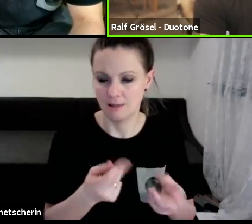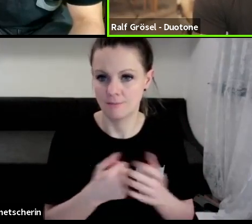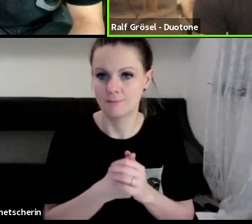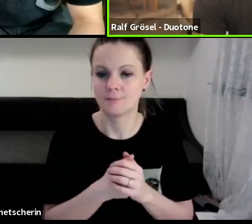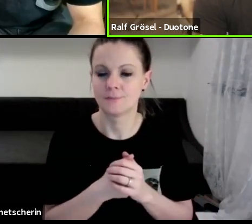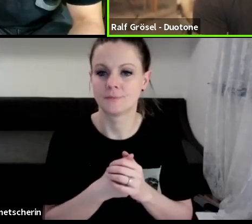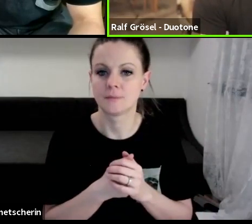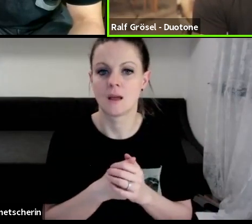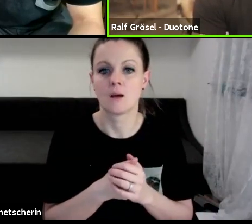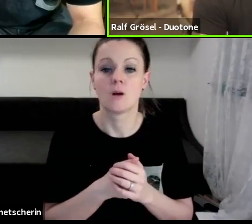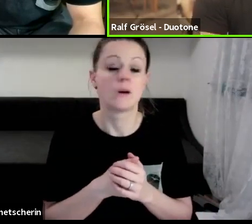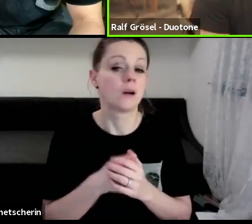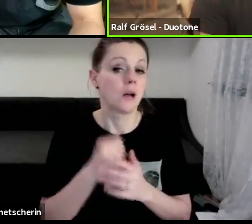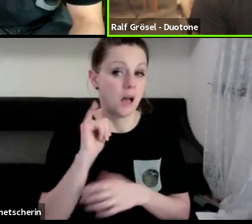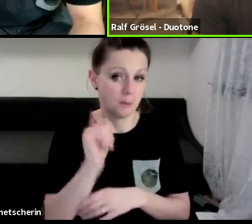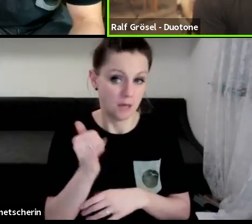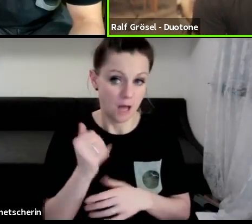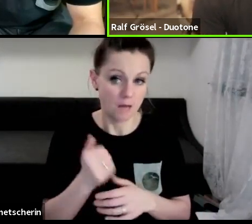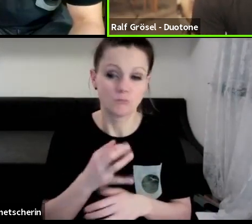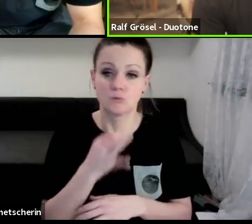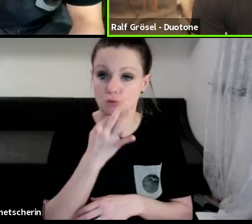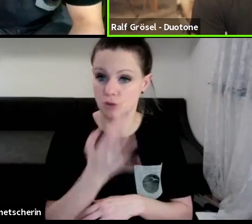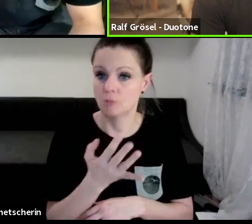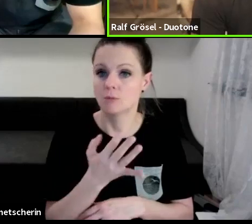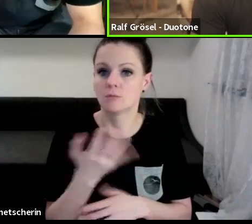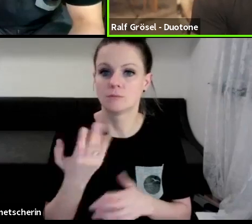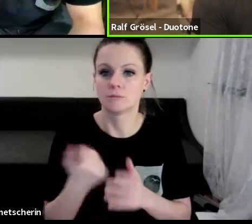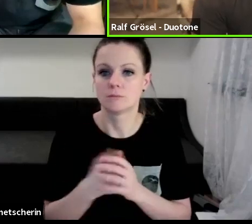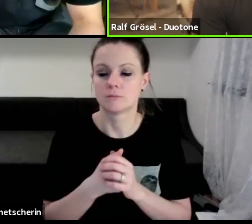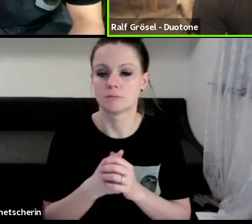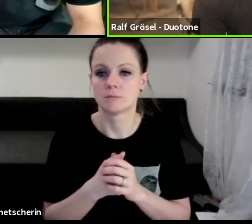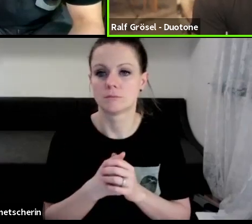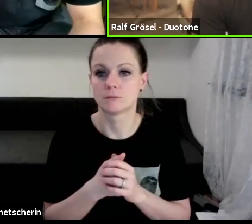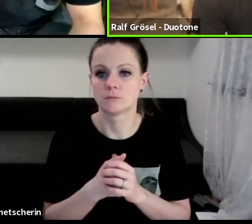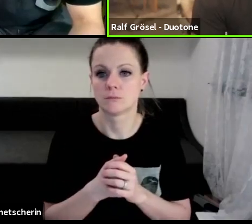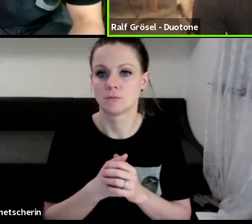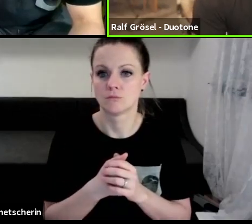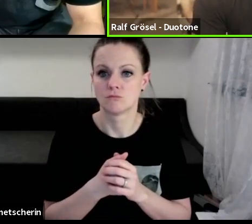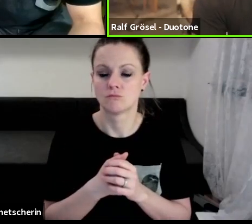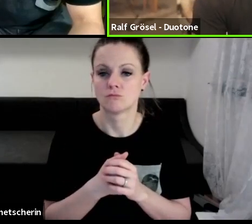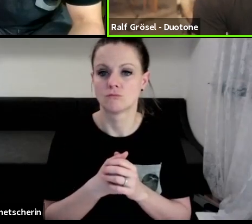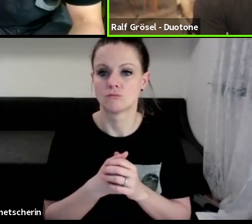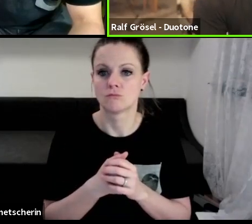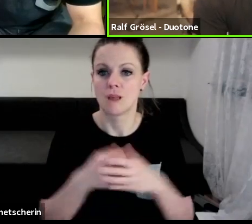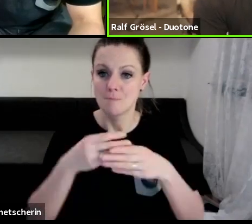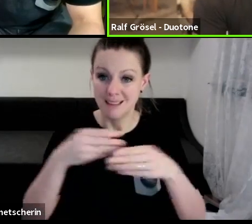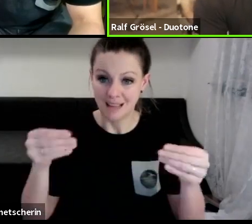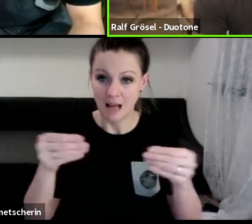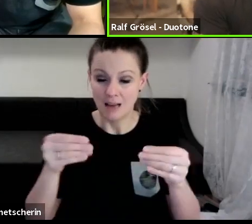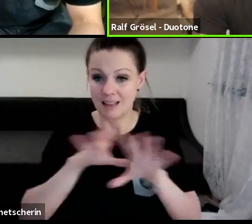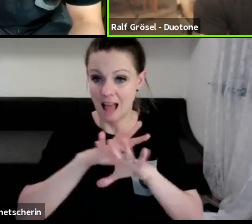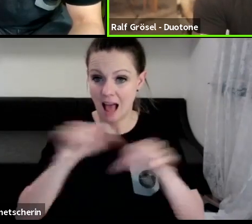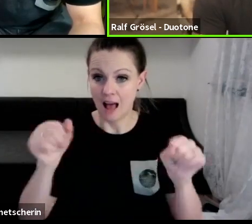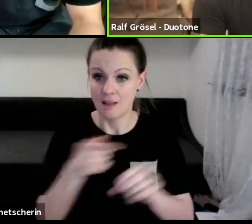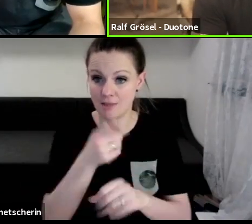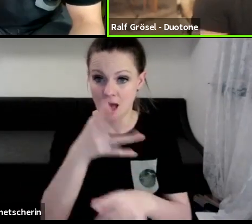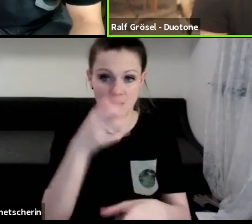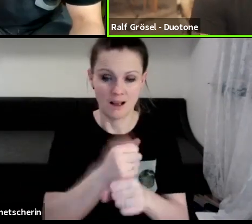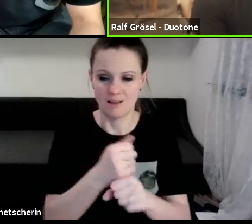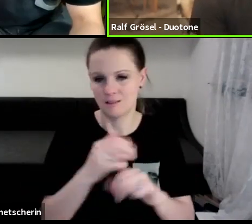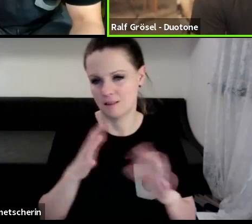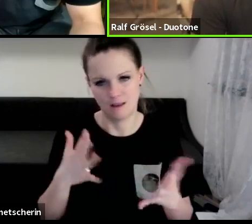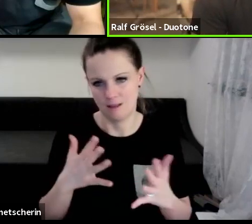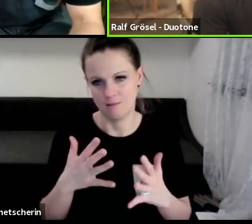Aber ja, wir haben definitiv im Grunde genommen noch zu wenige Materialien, die nachhaltig sind, aufgrund eben dieses